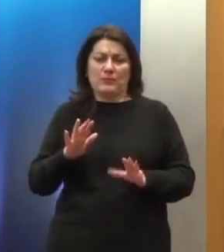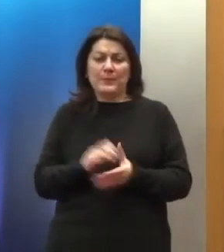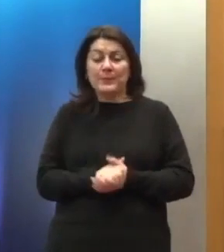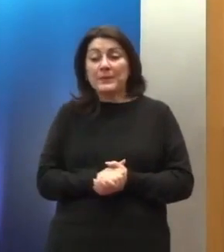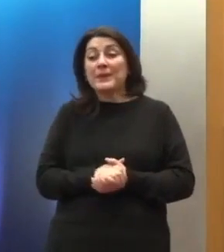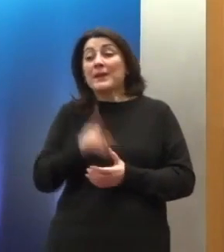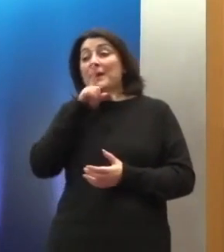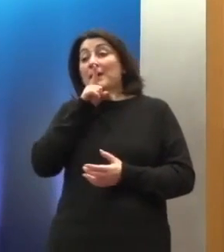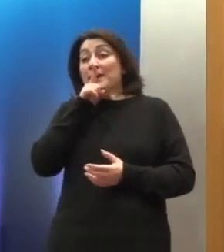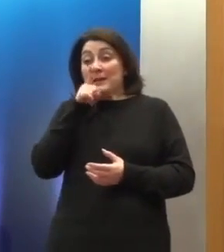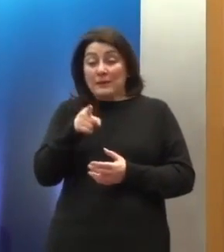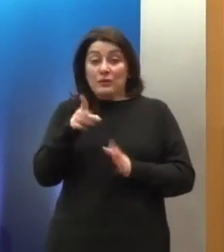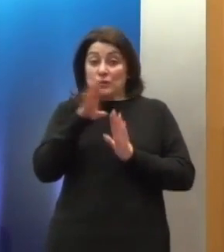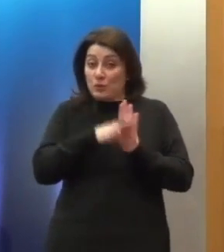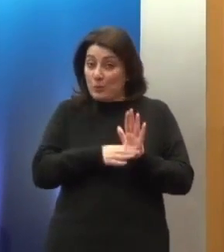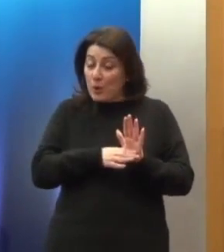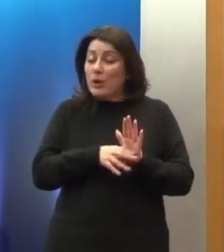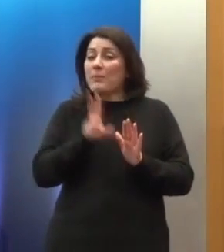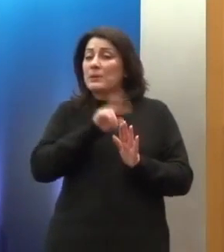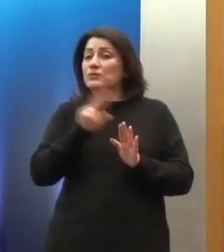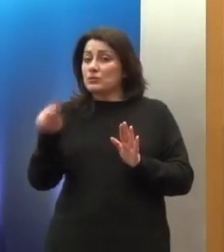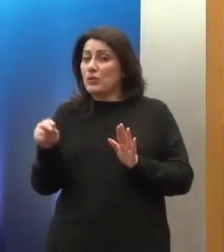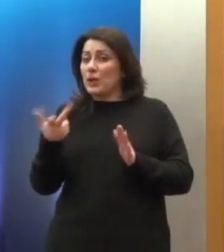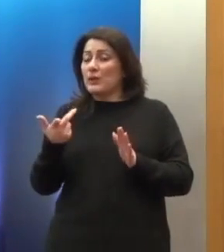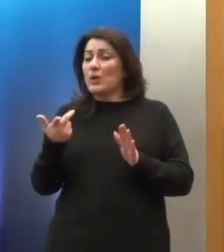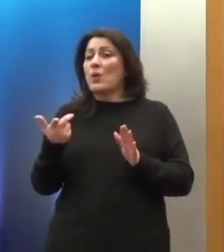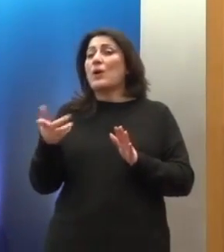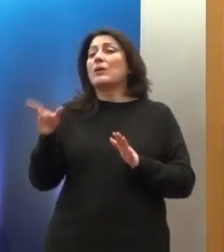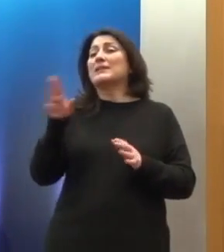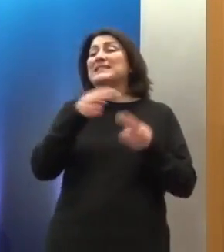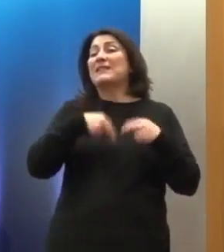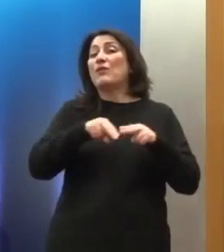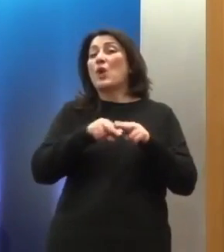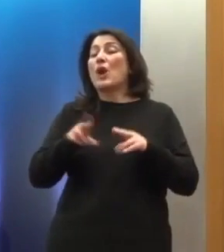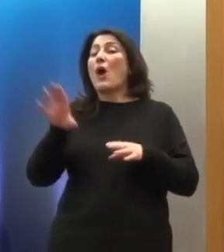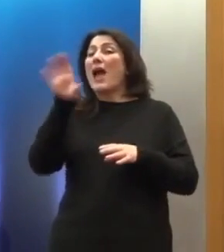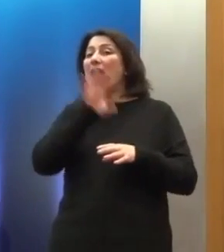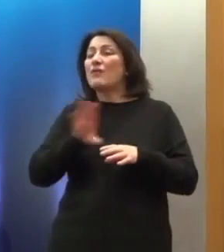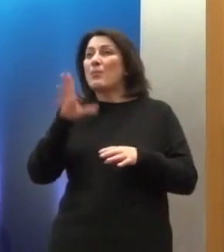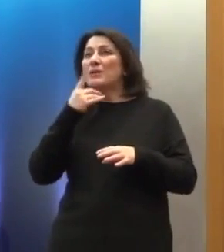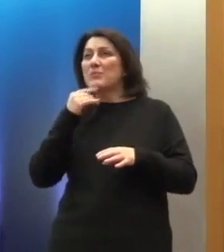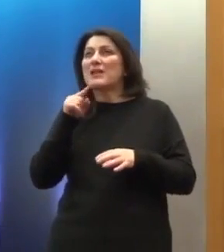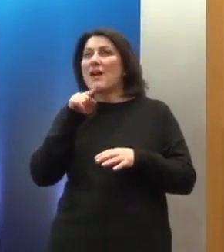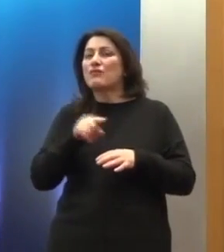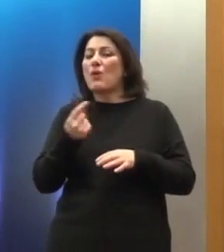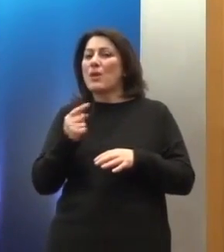και ο οργανισμός στο Συμβούλιο της Ευρώπης βάλεται, και οι αξίες του, και τα όργανά του,